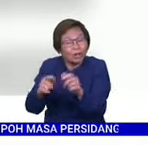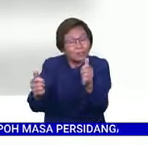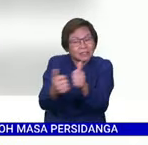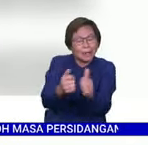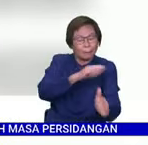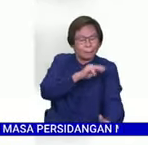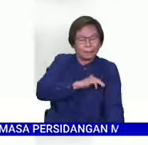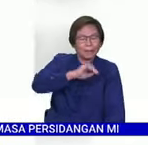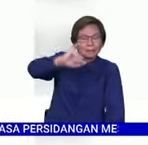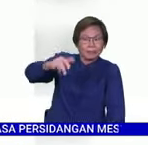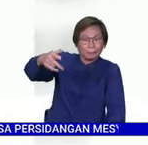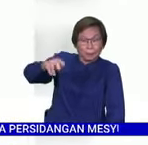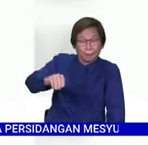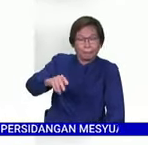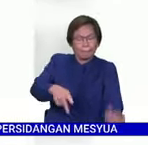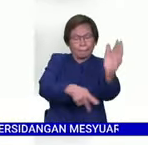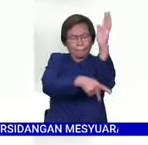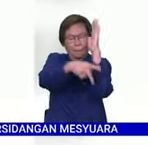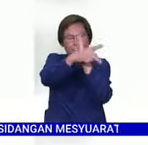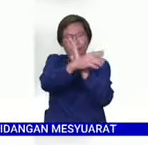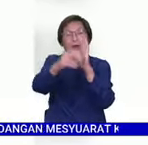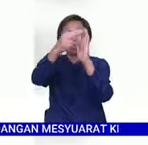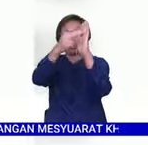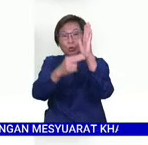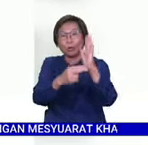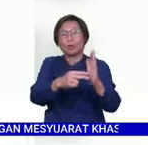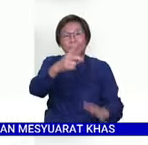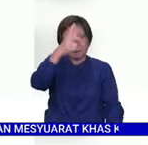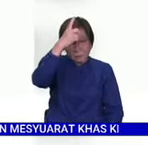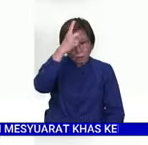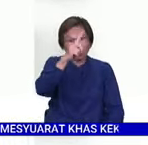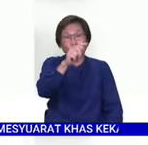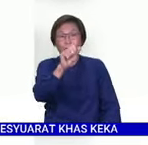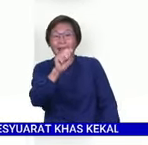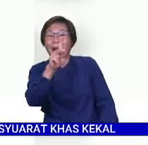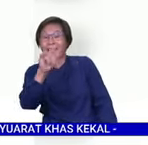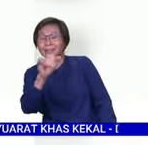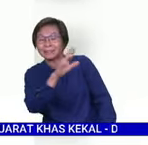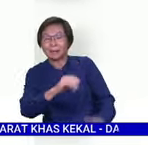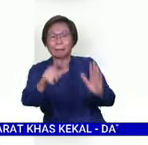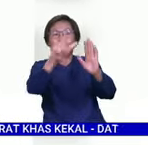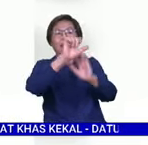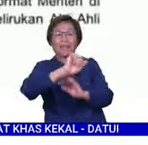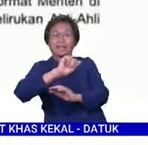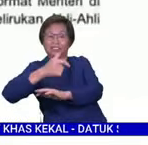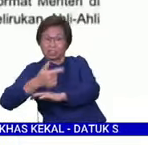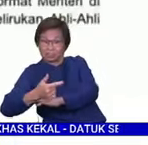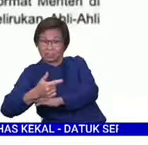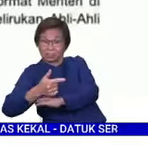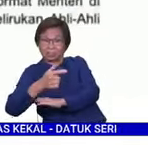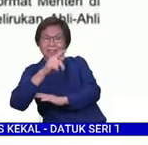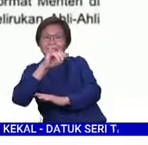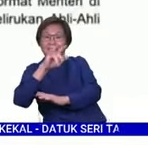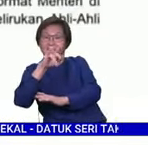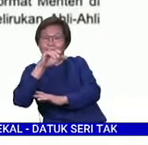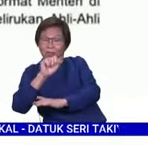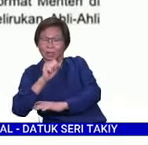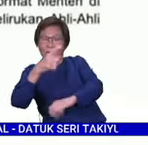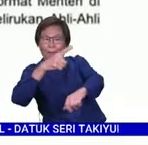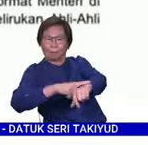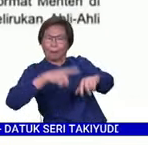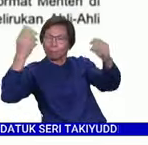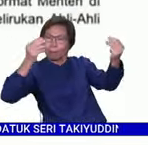Menteri, Jabatan Perdana Menteri Parlimen dan Undang-Undang Datuk Seri Takiyuddin Hassan serta Peguam Negara Tan Sri Idrus Harun